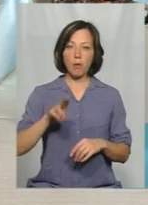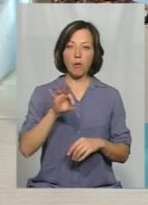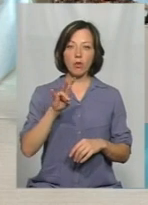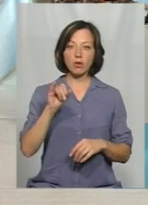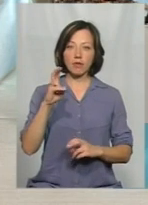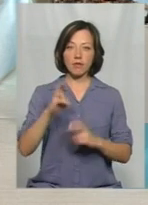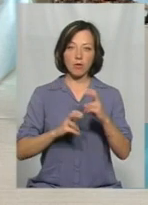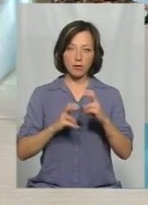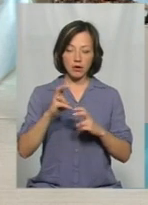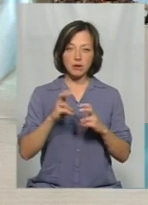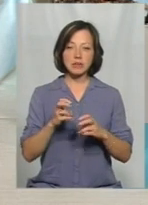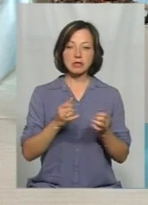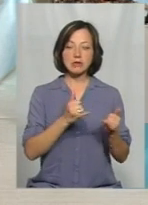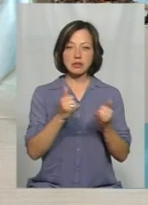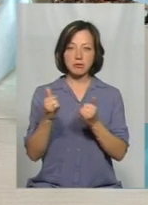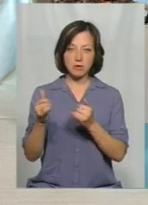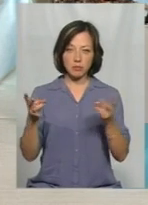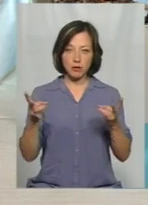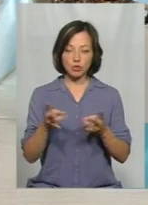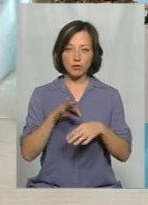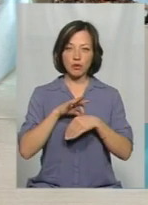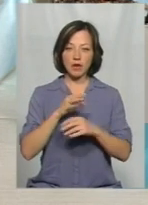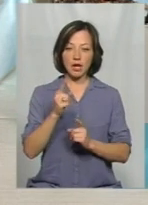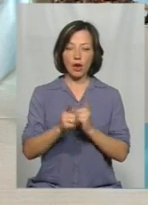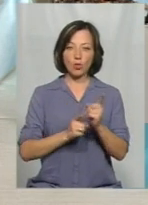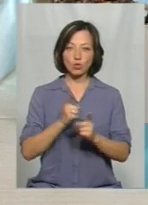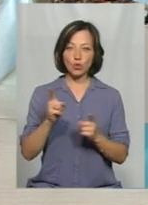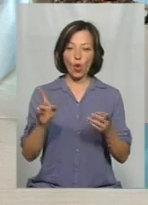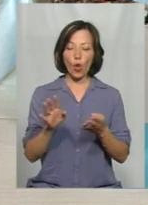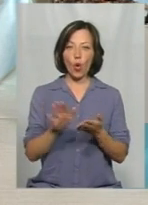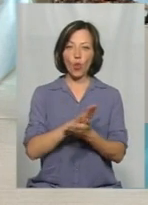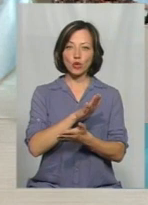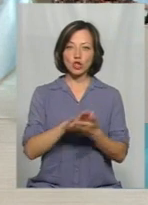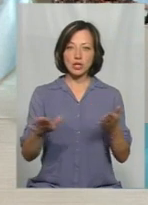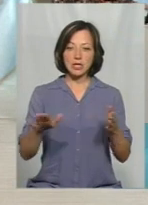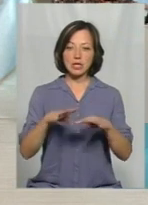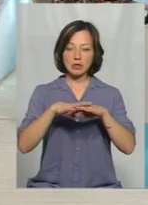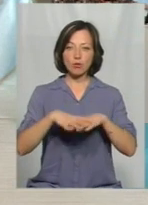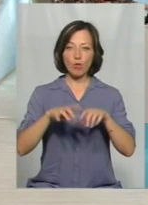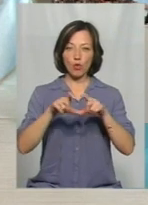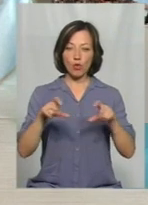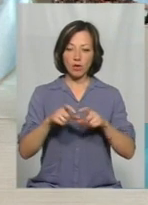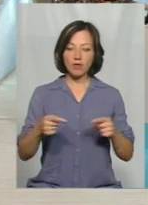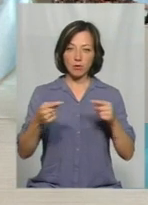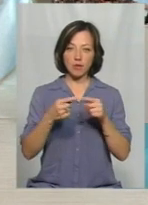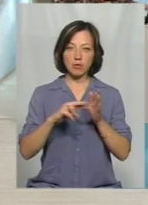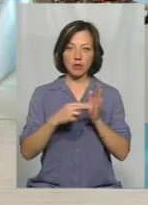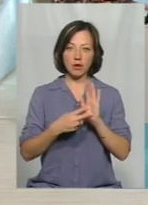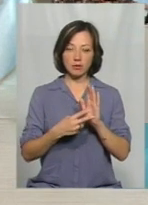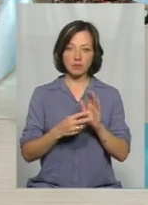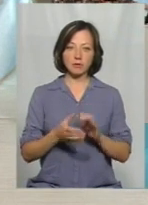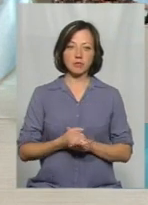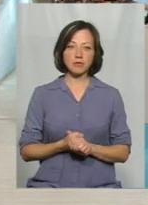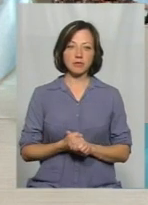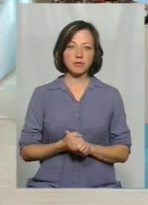фабрика Україна забезпечити проведення реконструкції очисних споруд відповідно до встановлених планом, графіком терміну. Додаток один,